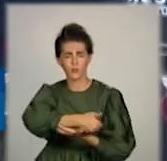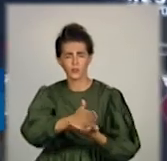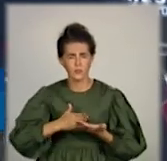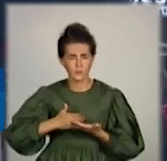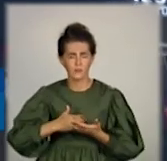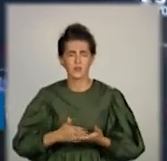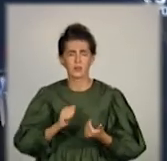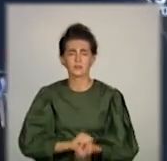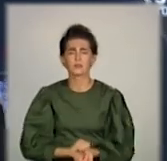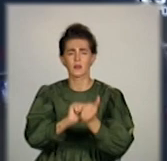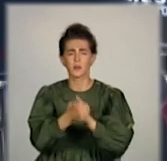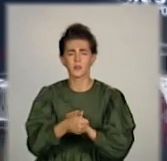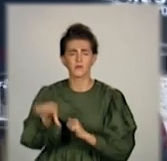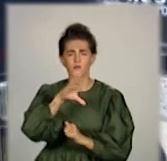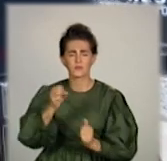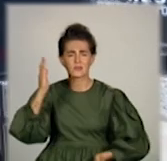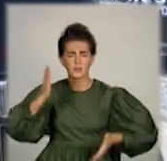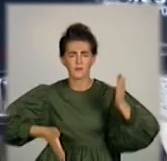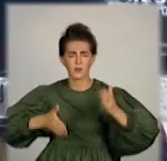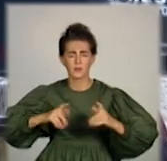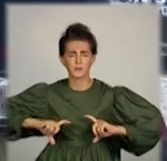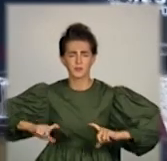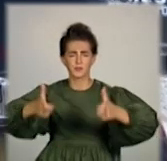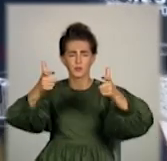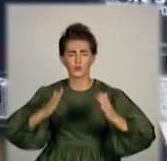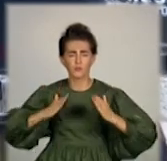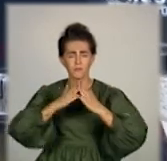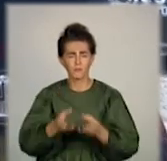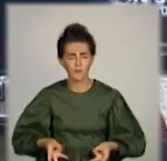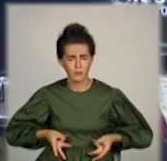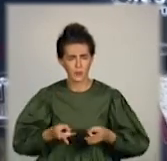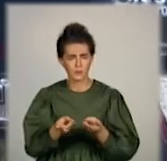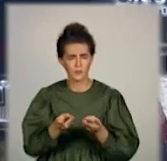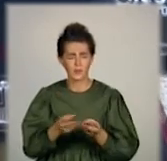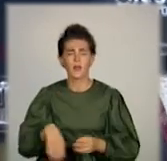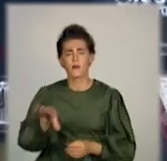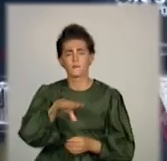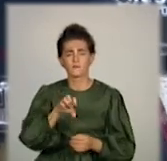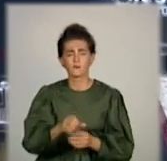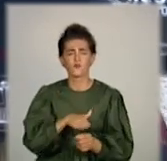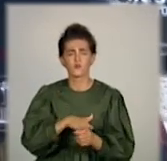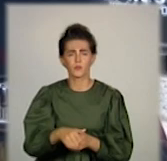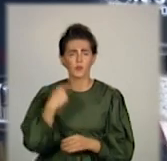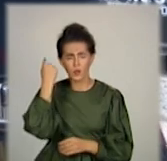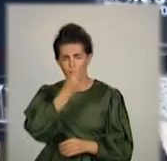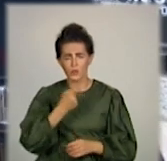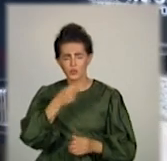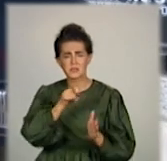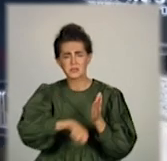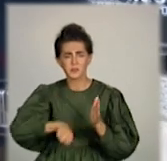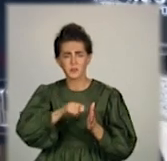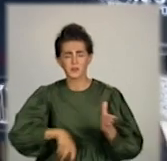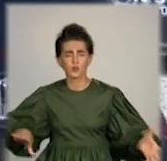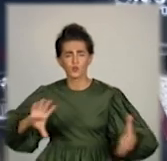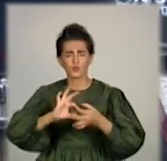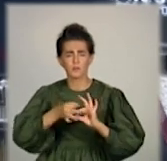замінені стінові панелі літейних дворов доминої печі, виповнені індивідуальні спитання узлових